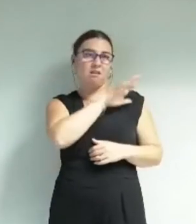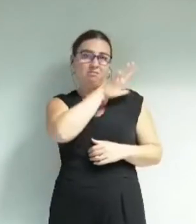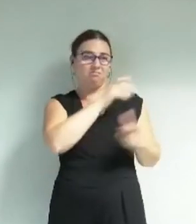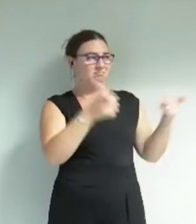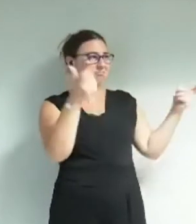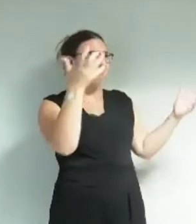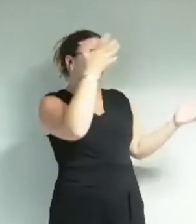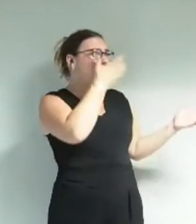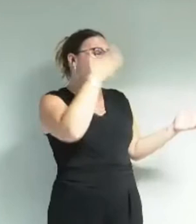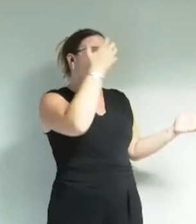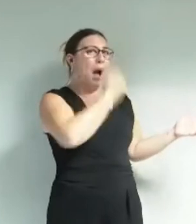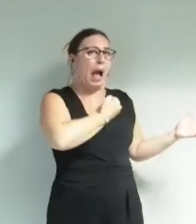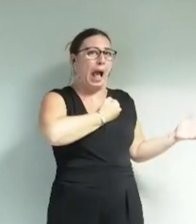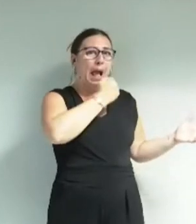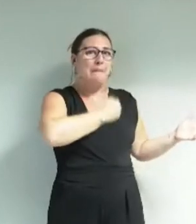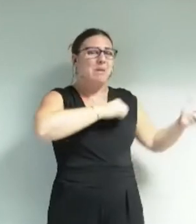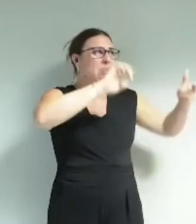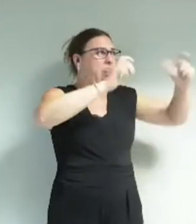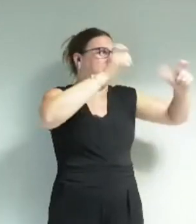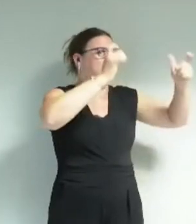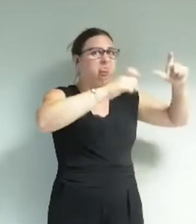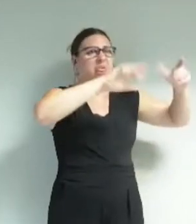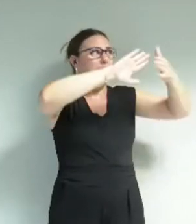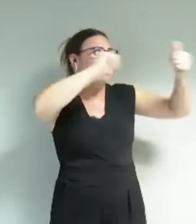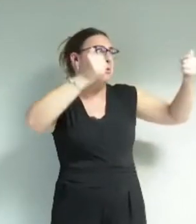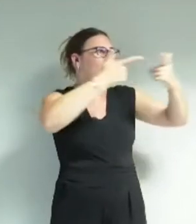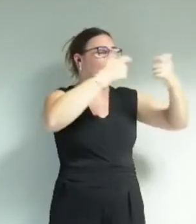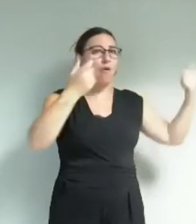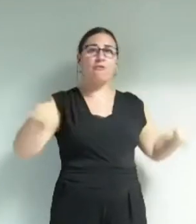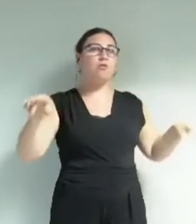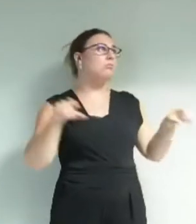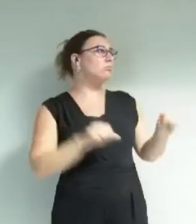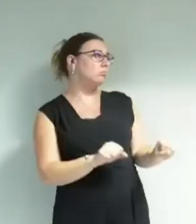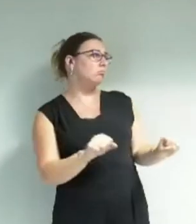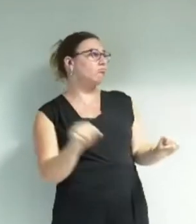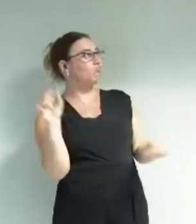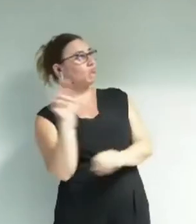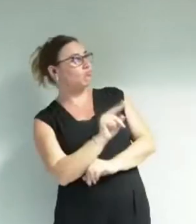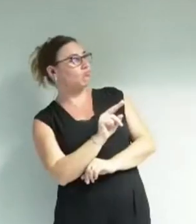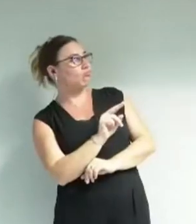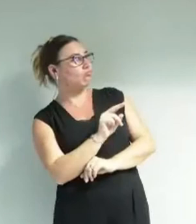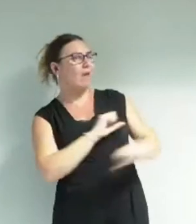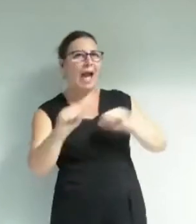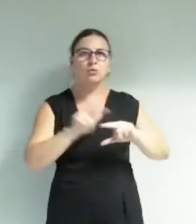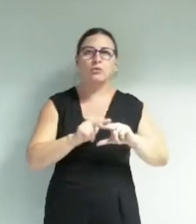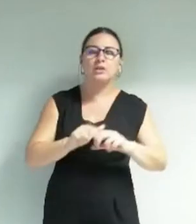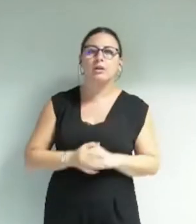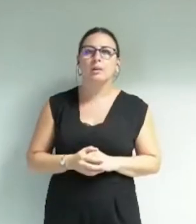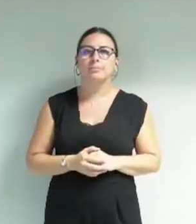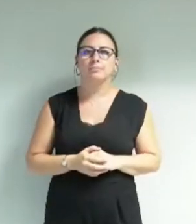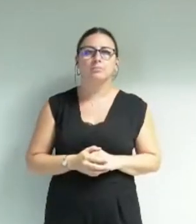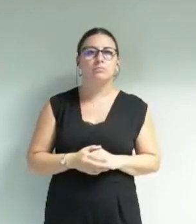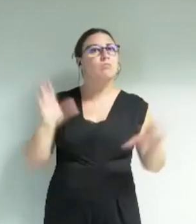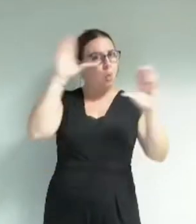qui se dégrade un peu plus chaque année sans que vous ne fassiez rien. Vous oubliez également de dire que si